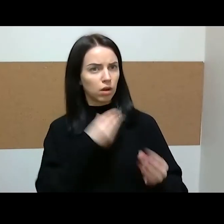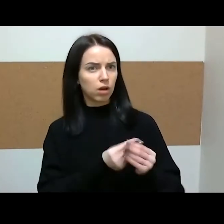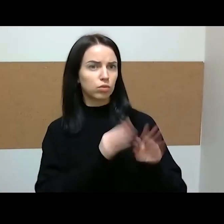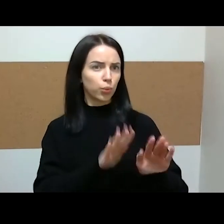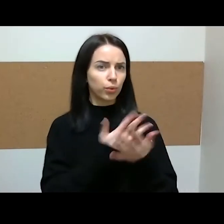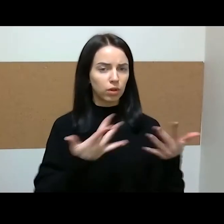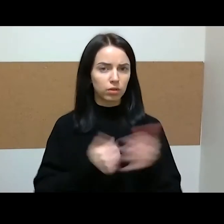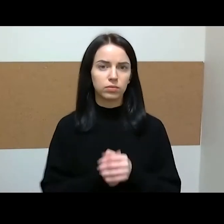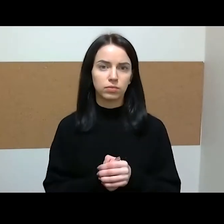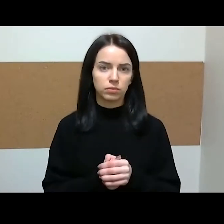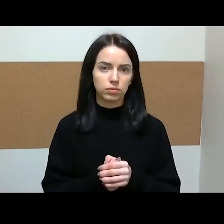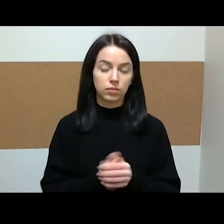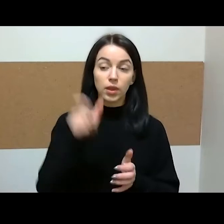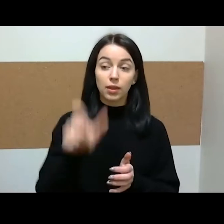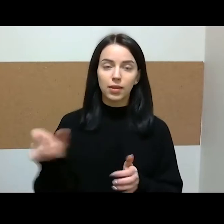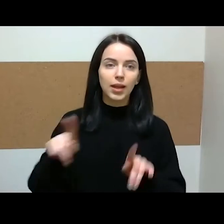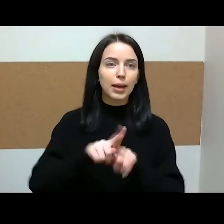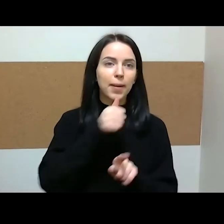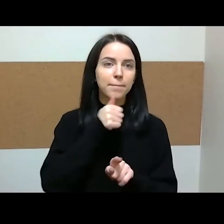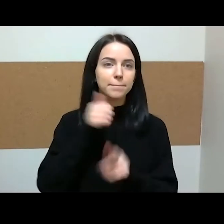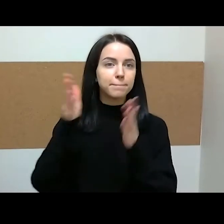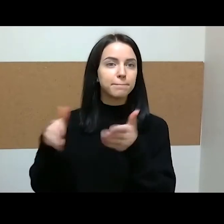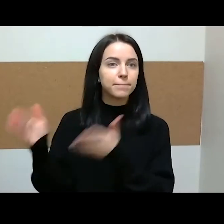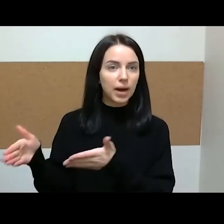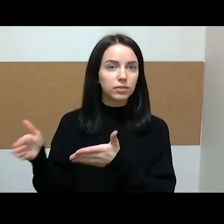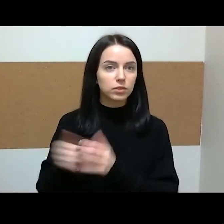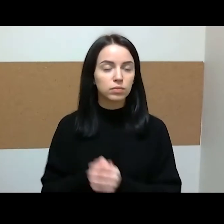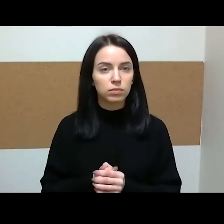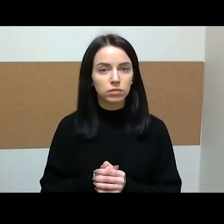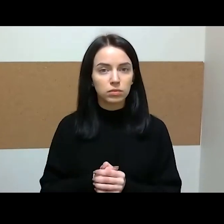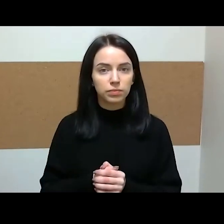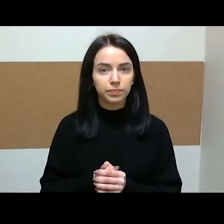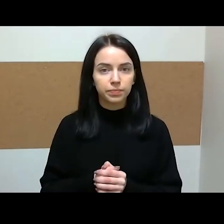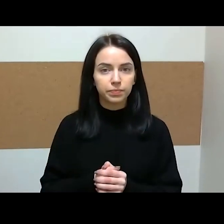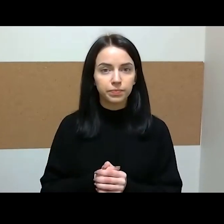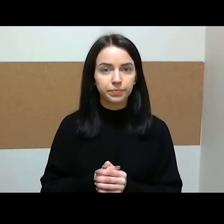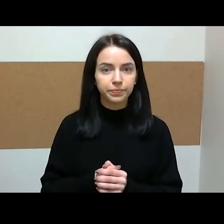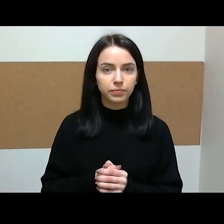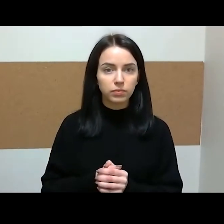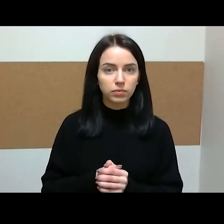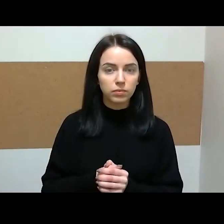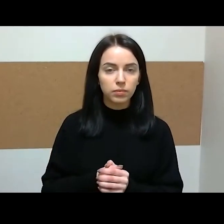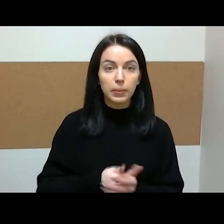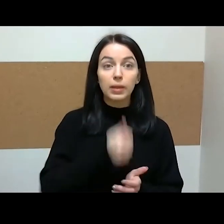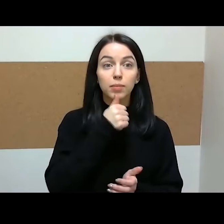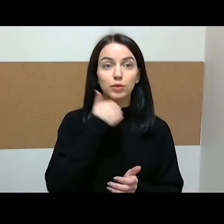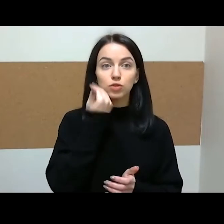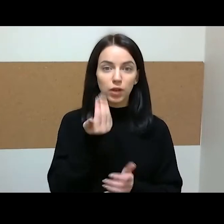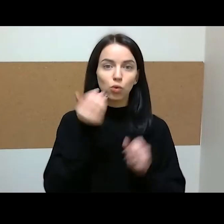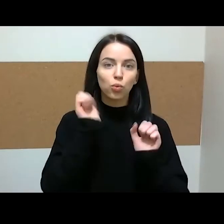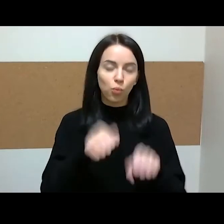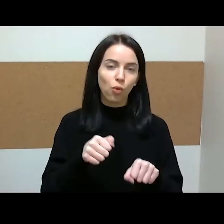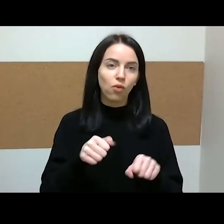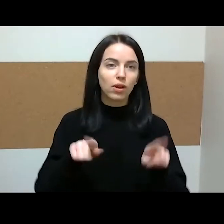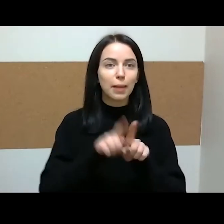esate tie pavyzdžiai, kuriuos paskui tos kampanijos tokios kaip po būti tėčių didžiausia davana gali kaip savo